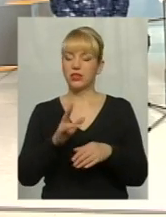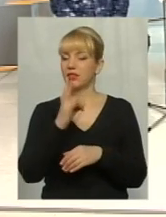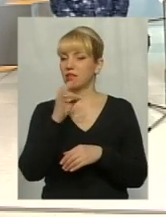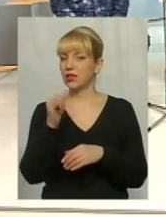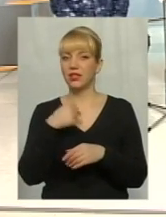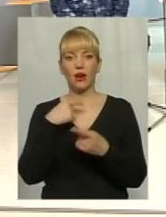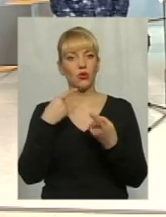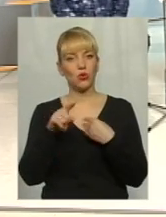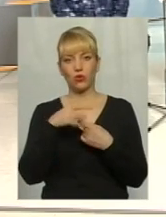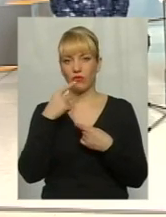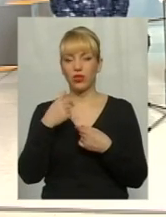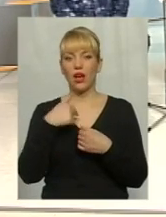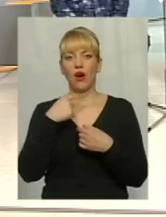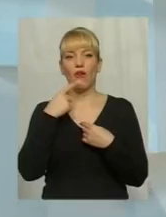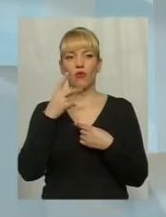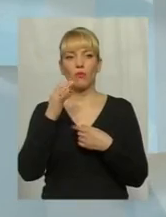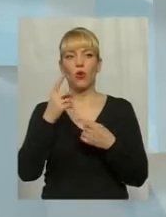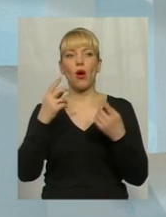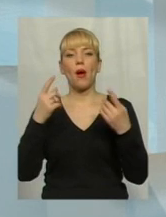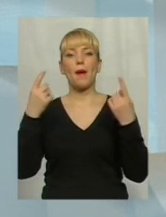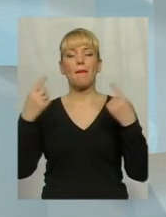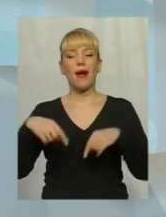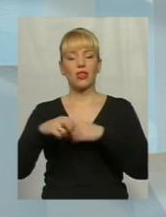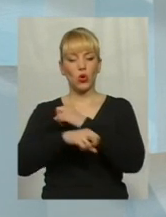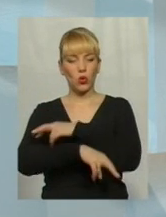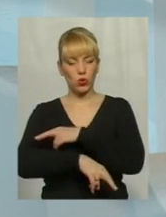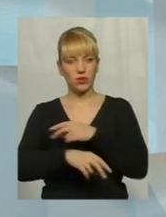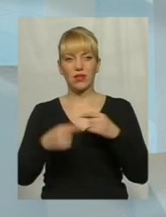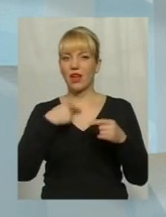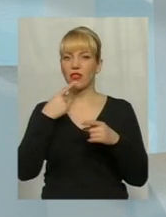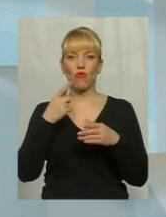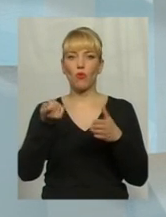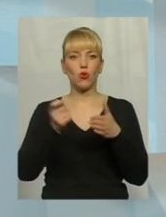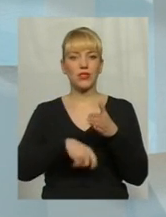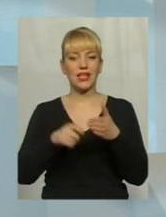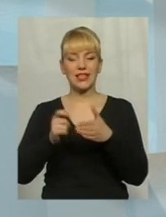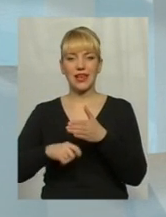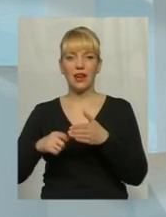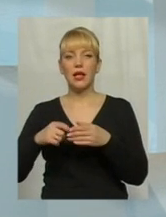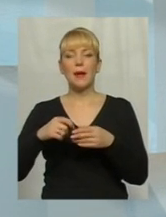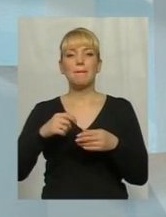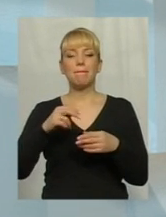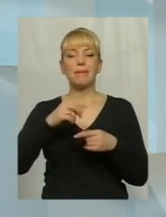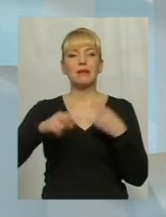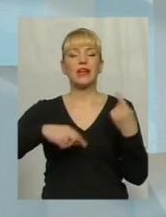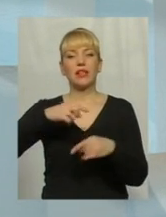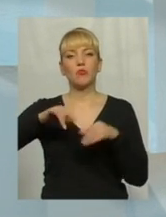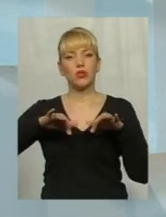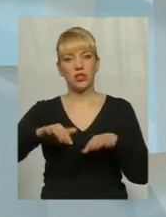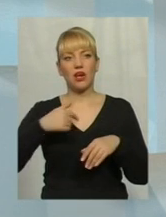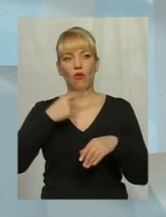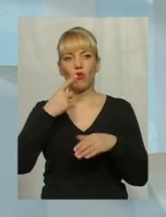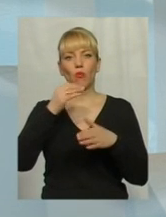зараз говорю про банкрутство. Я не кажу зараз про закриття підприємницької діяльності. А я зараз говорю про